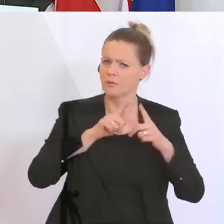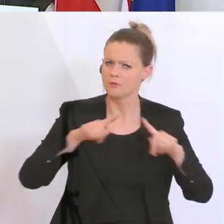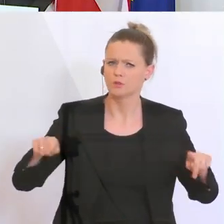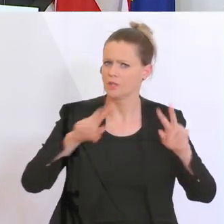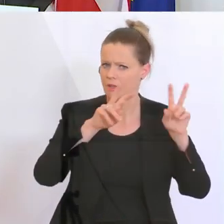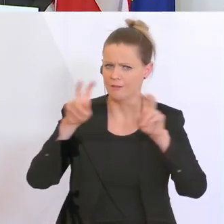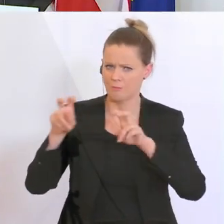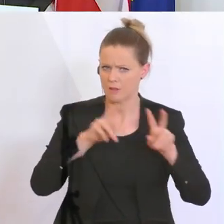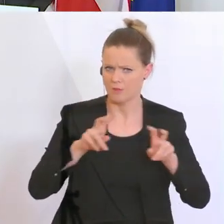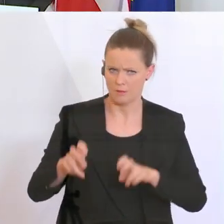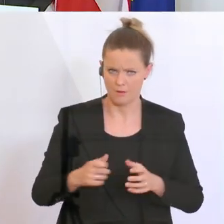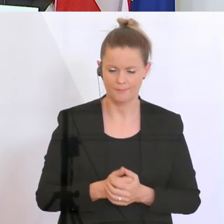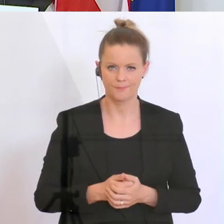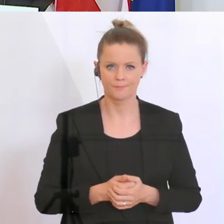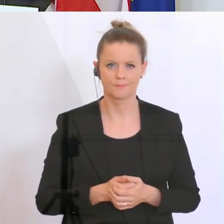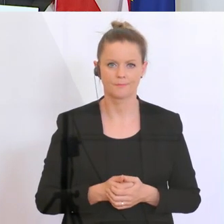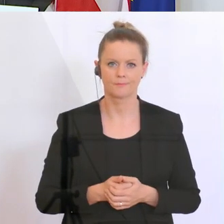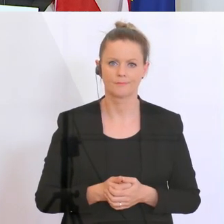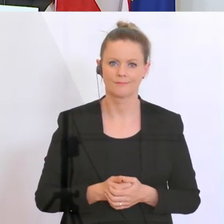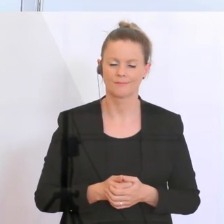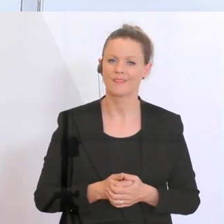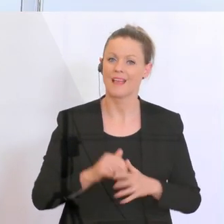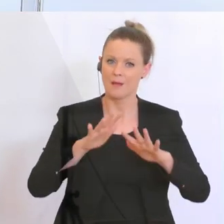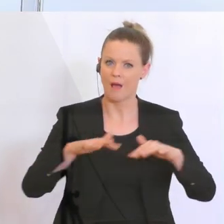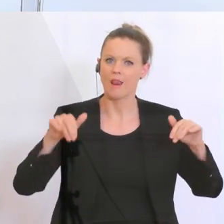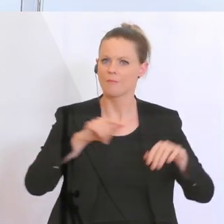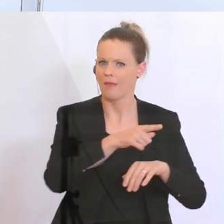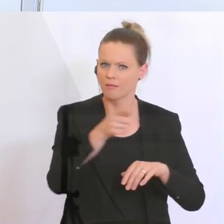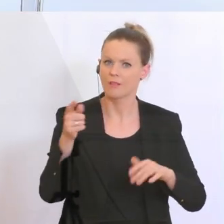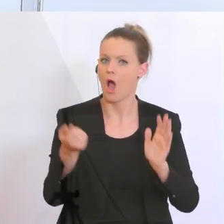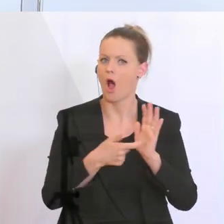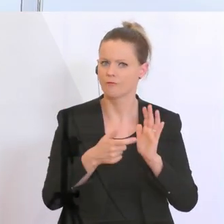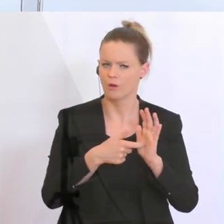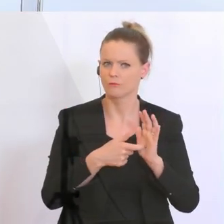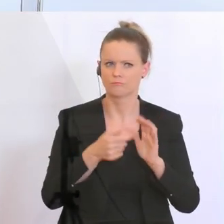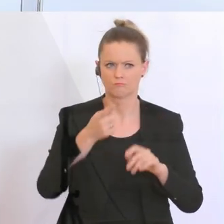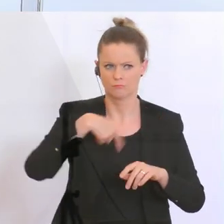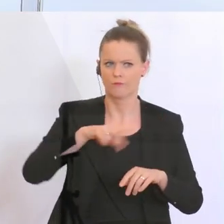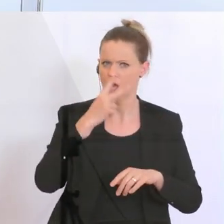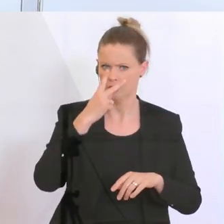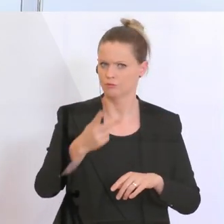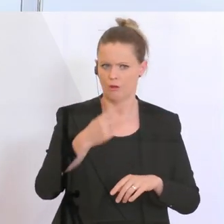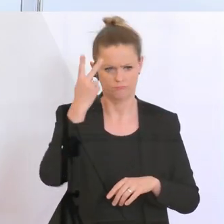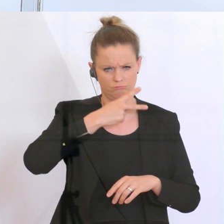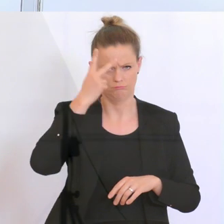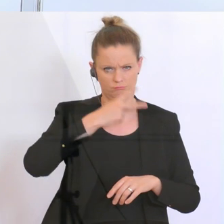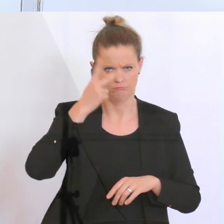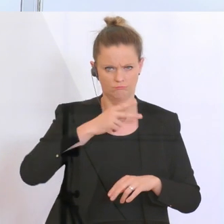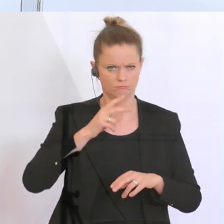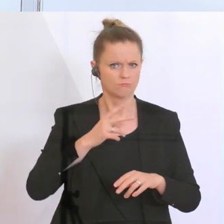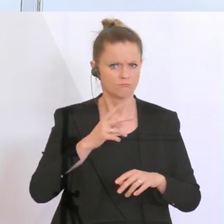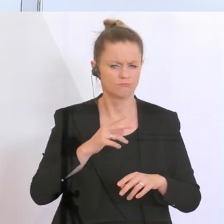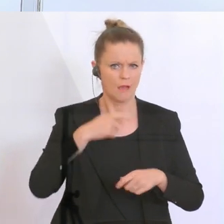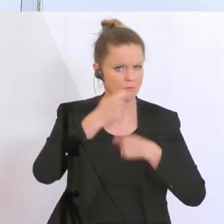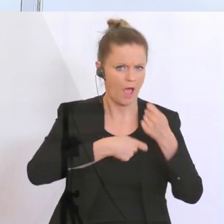Das erste ist mal, wir werden allen Aufforderungen des Parlaments natürlich nachkommen. Als Bundesregierung ist ja selbstverständlich. Das